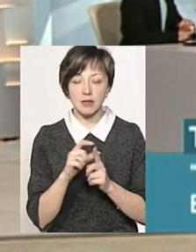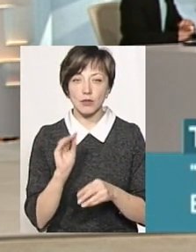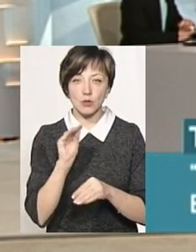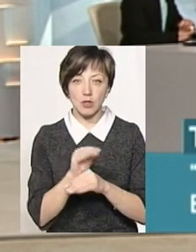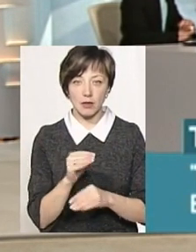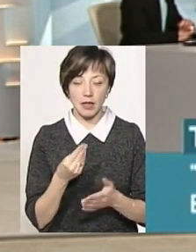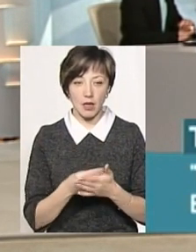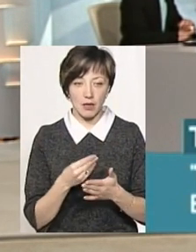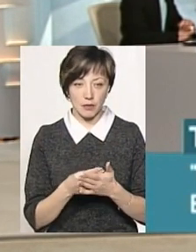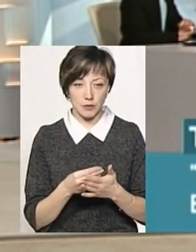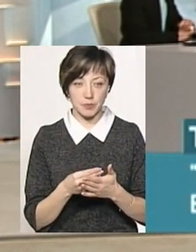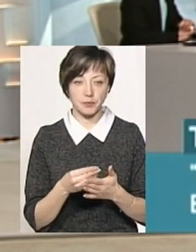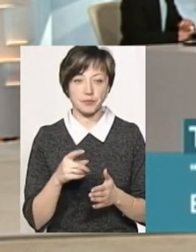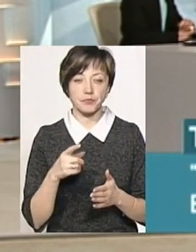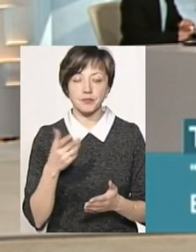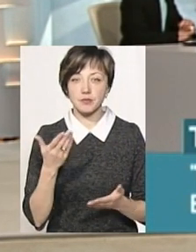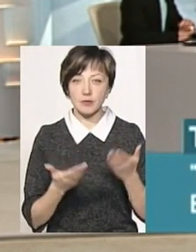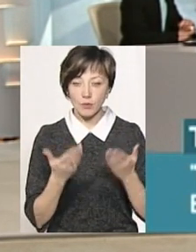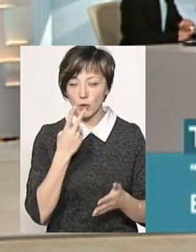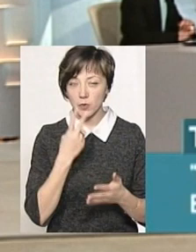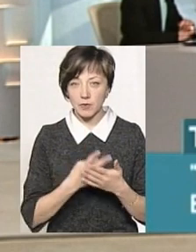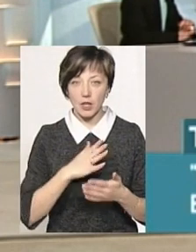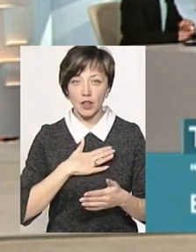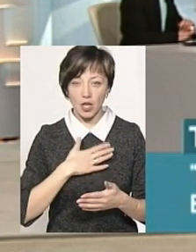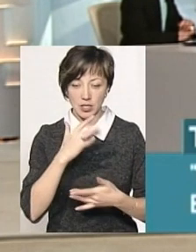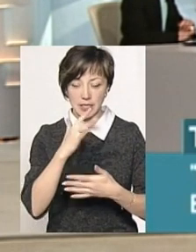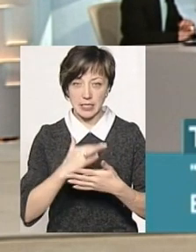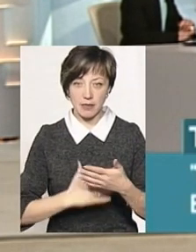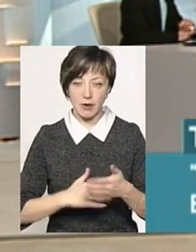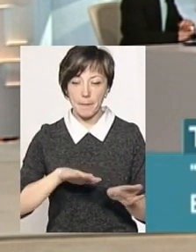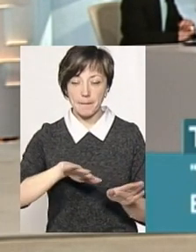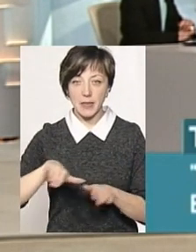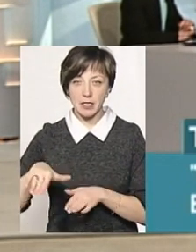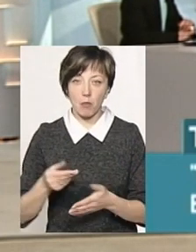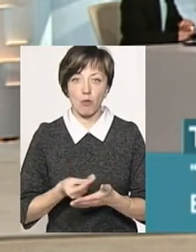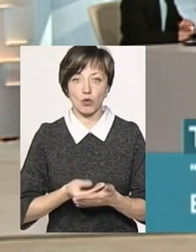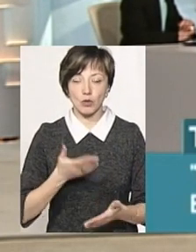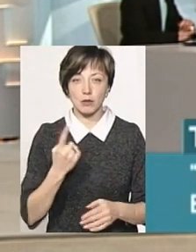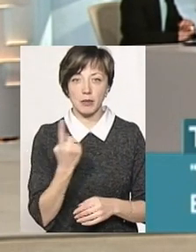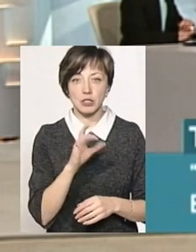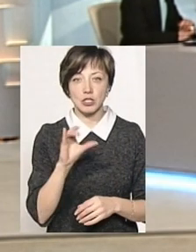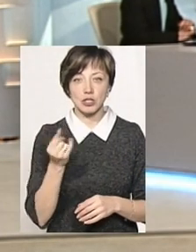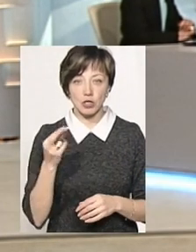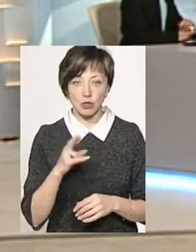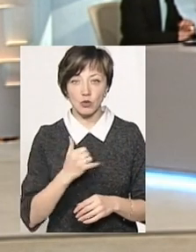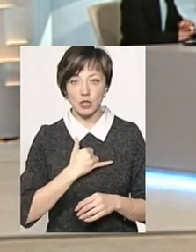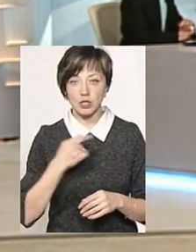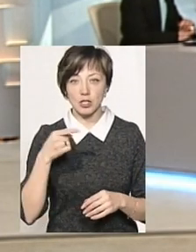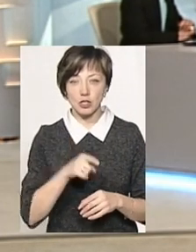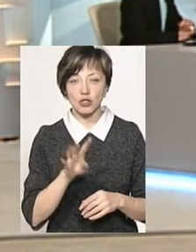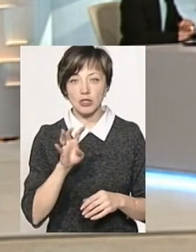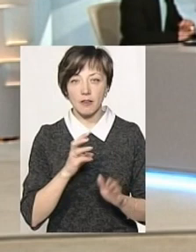до тарифи. Якщо поглянути наші цифри після підняття, от 1 січня, от у нас